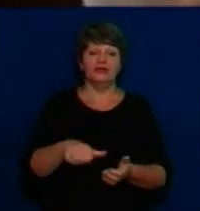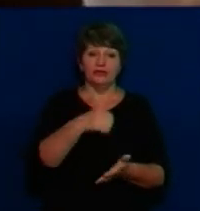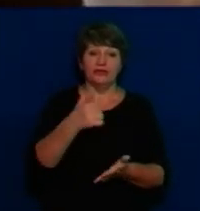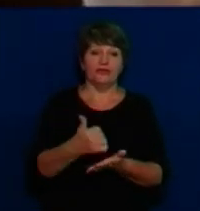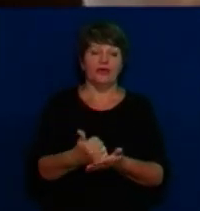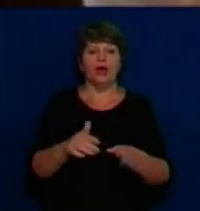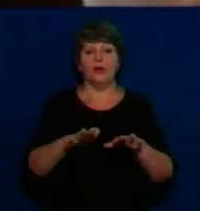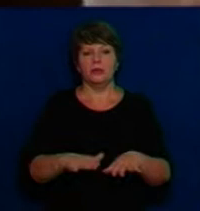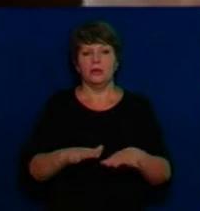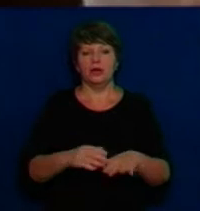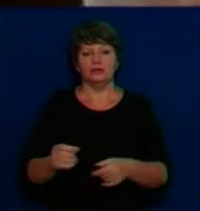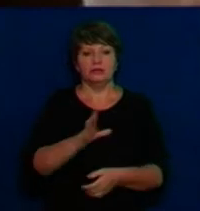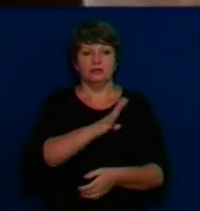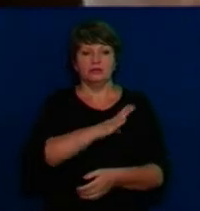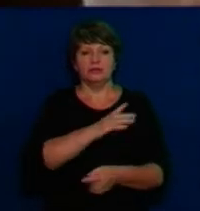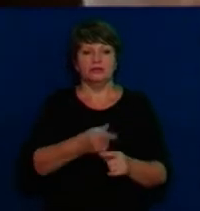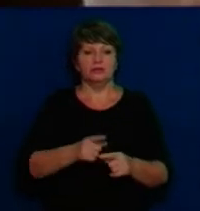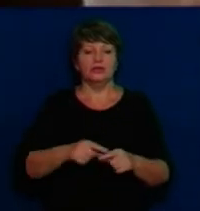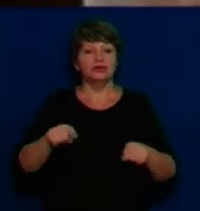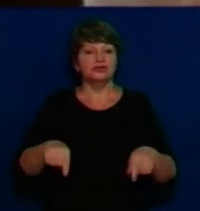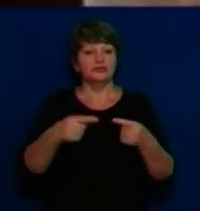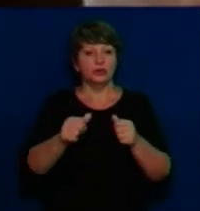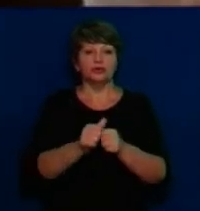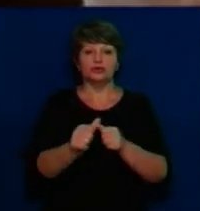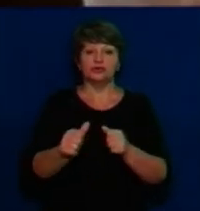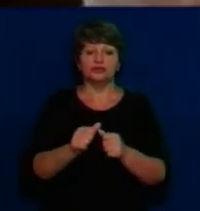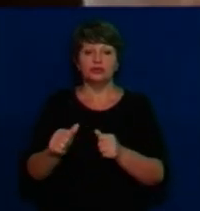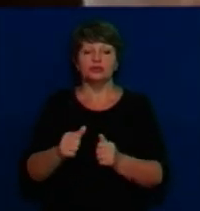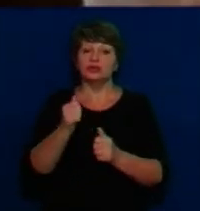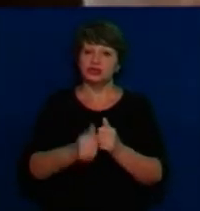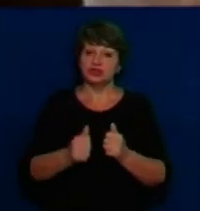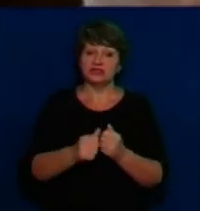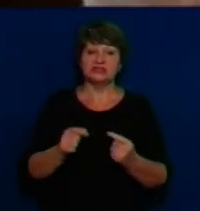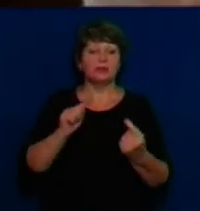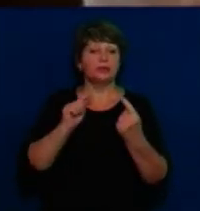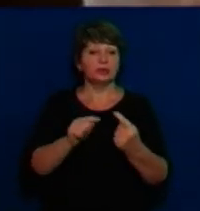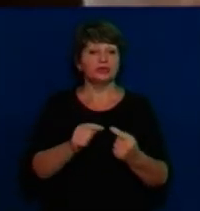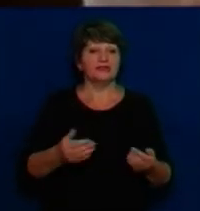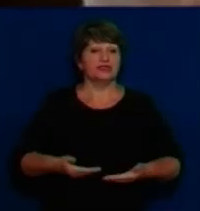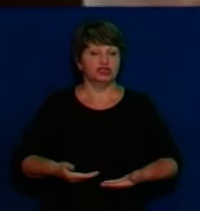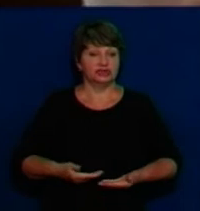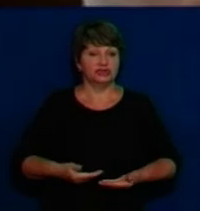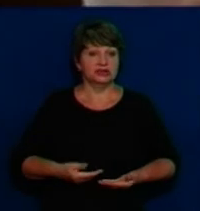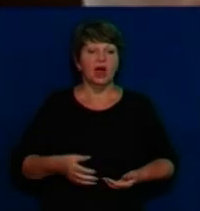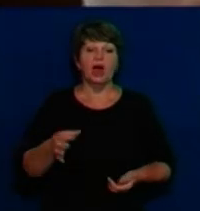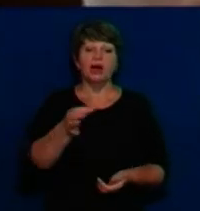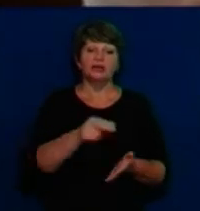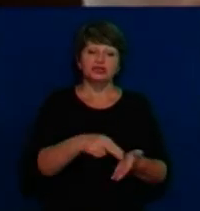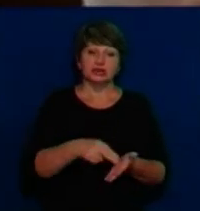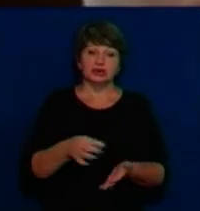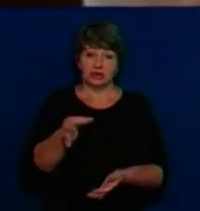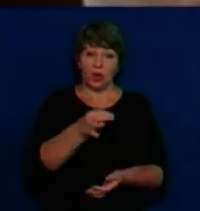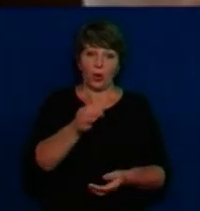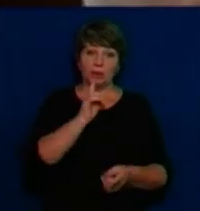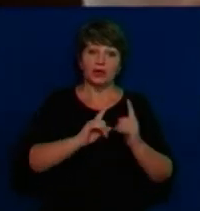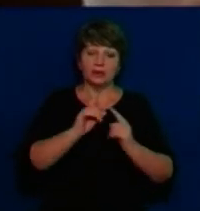місцевих створюються і нарізаються окремі громади, часто в супереч місцевим жителям. От, власне, депутати Черкаської обласної ради,